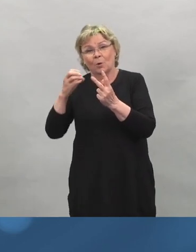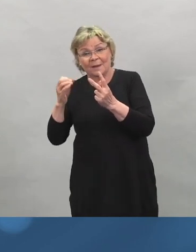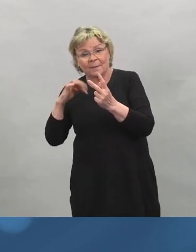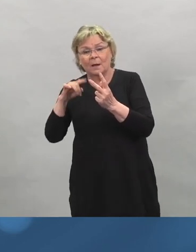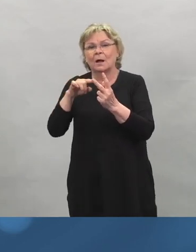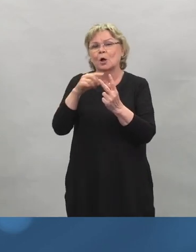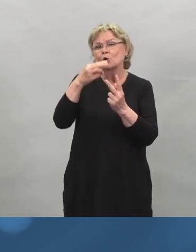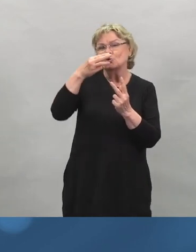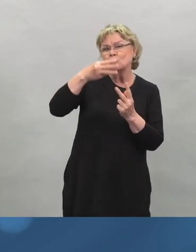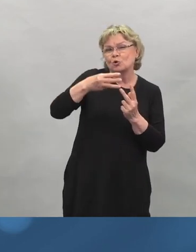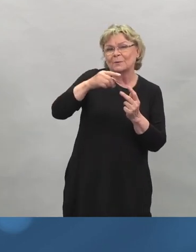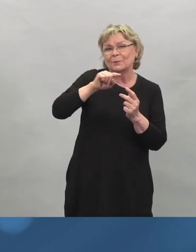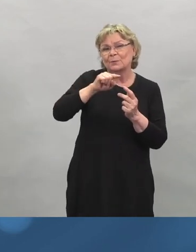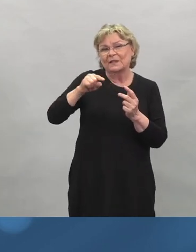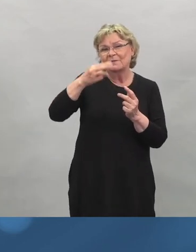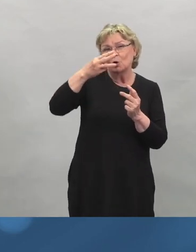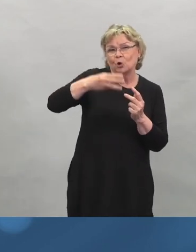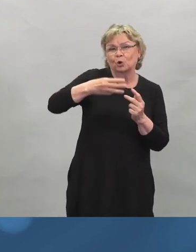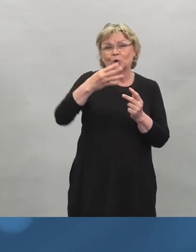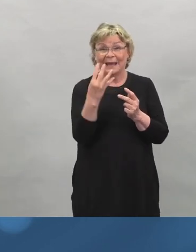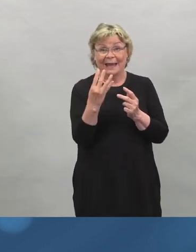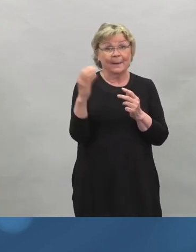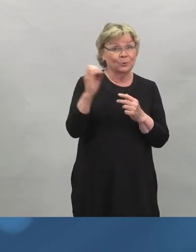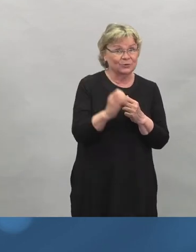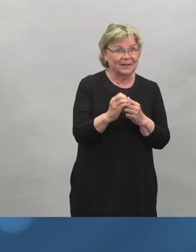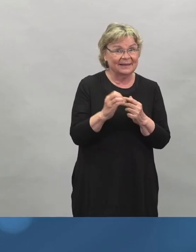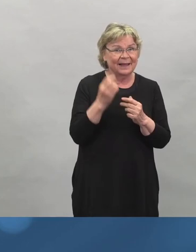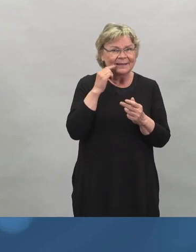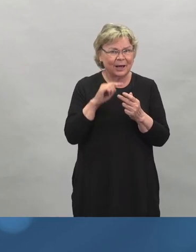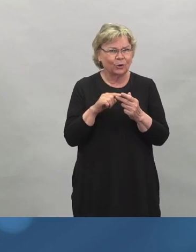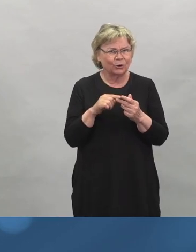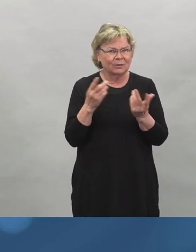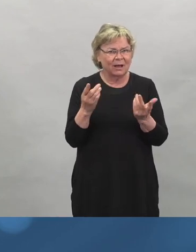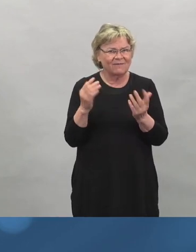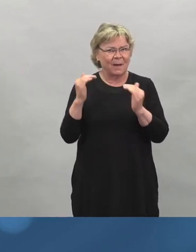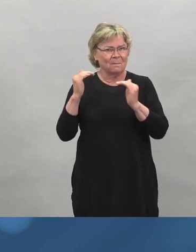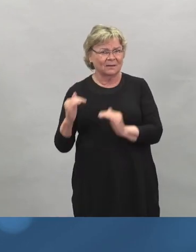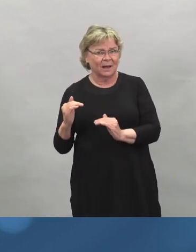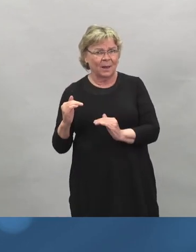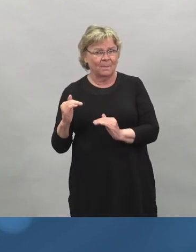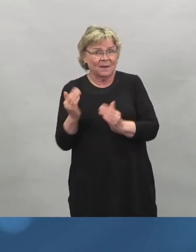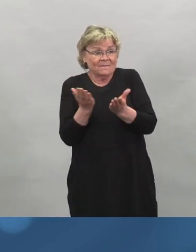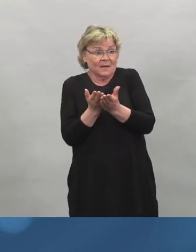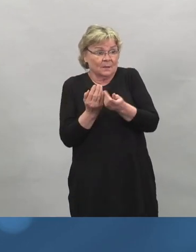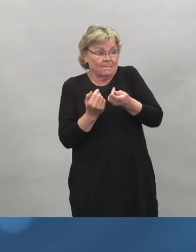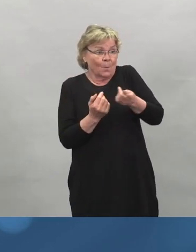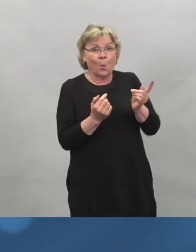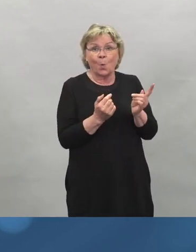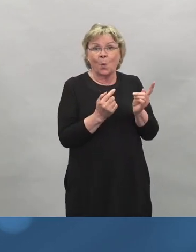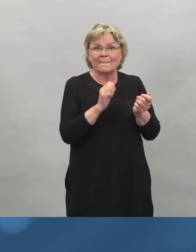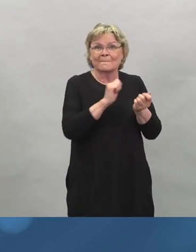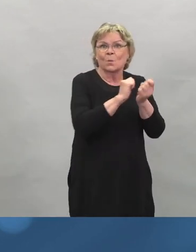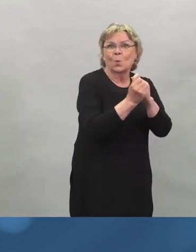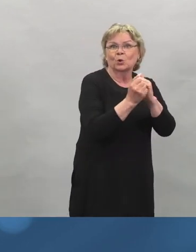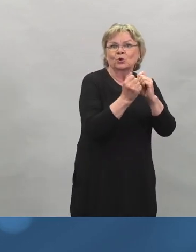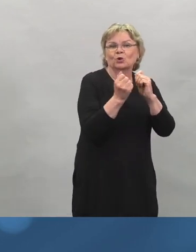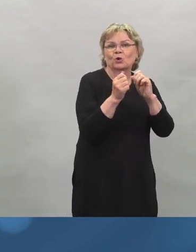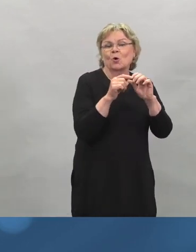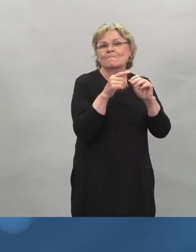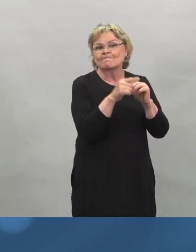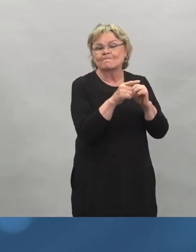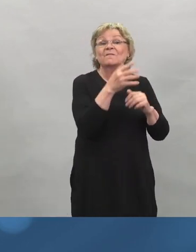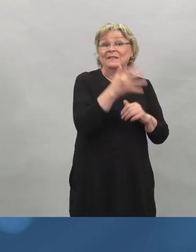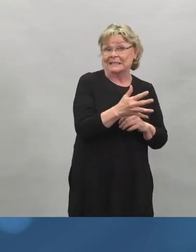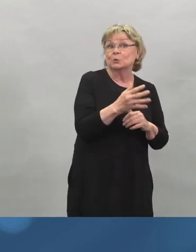-34 prosenttia. Ja selvästi matalampi kuin mitä se on muita muuntoviruksia vastaan, joka on noin